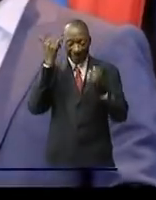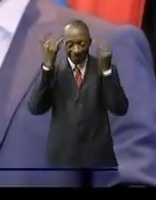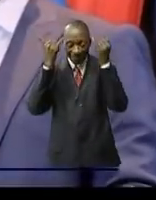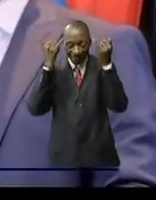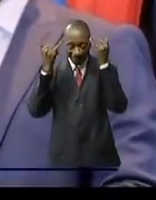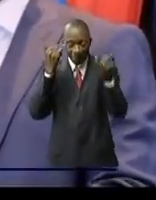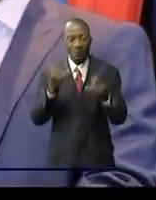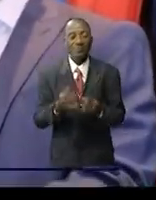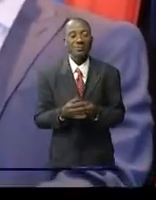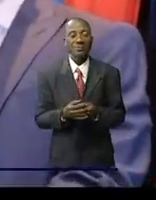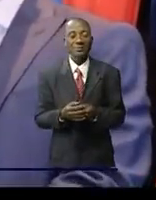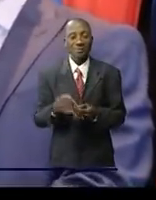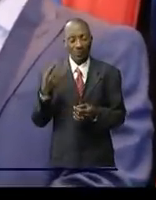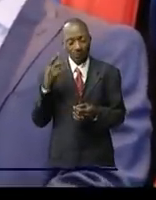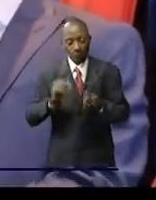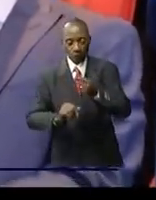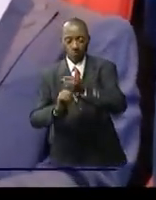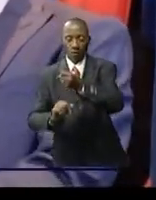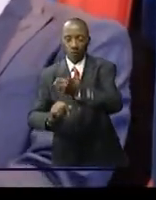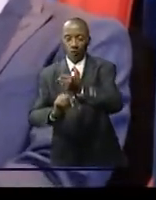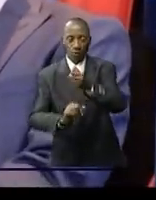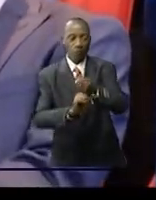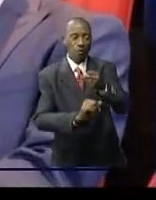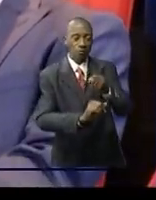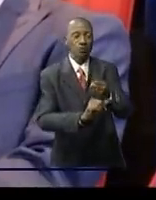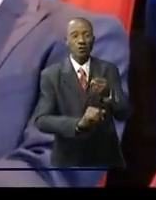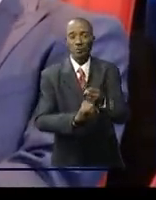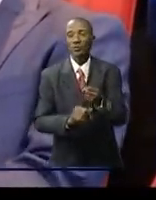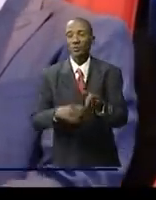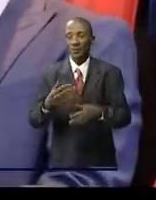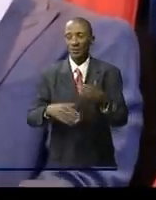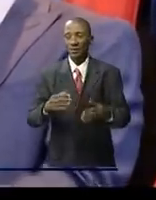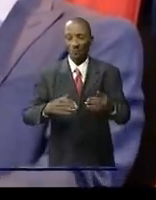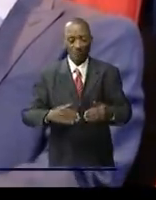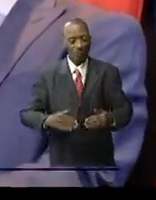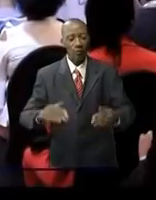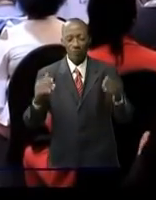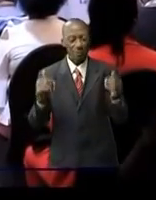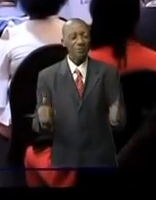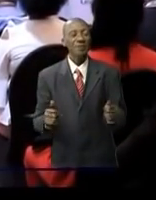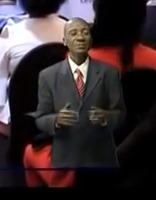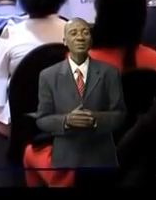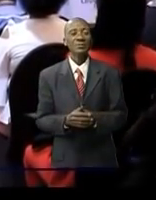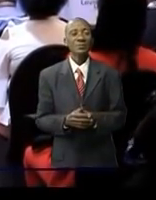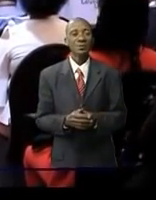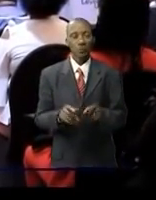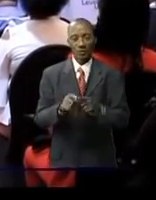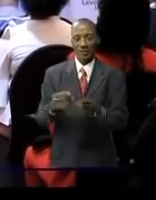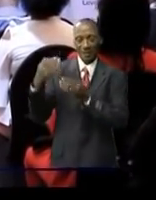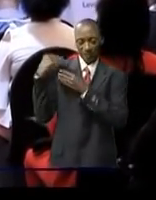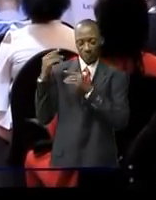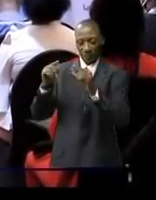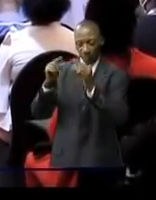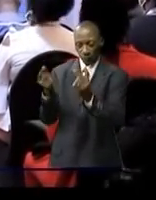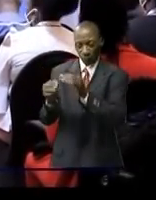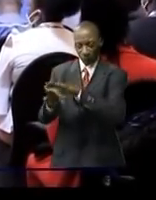Moubembe ministre de PEMEM a reconnu le management et la contribution des responsables du réseau Makutanum dans la vulgarisation